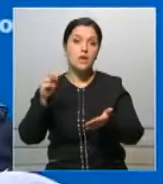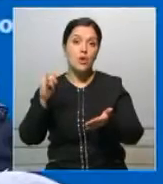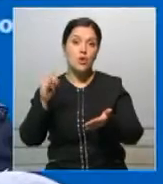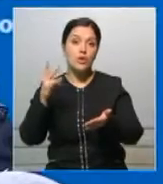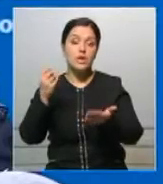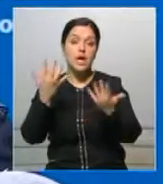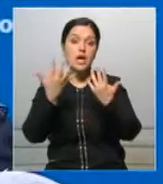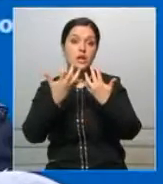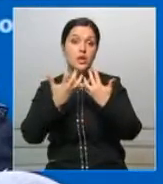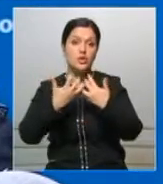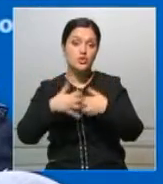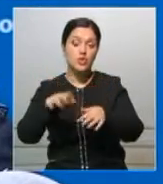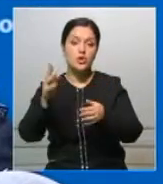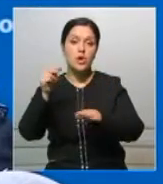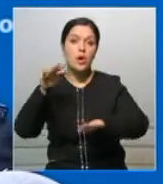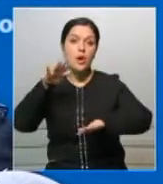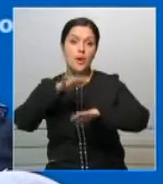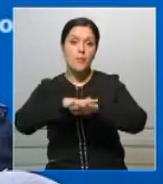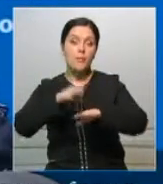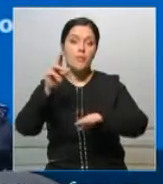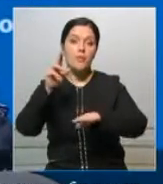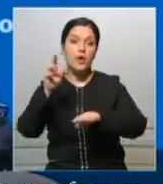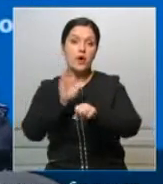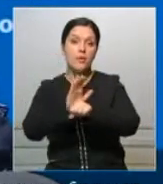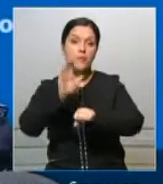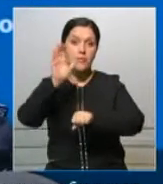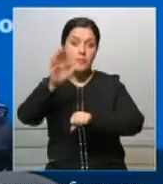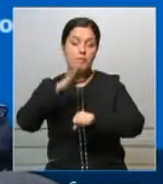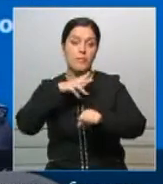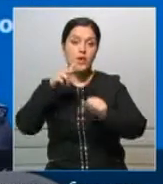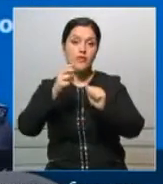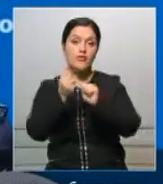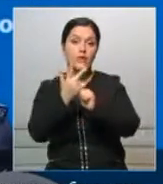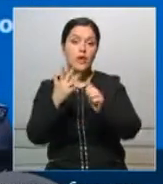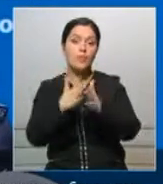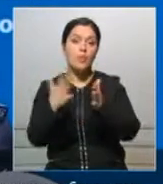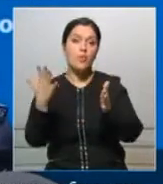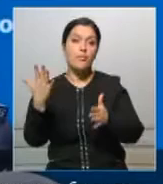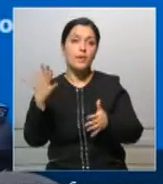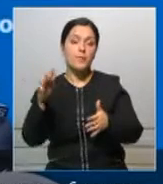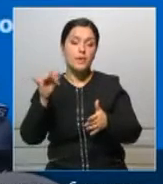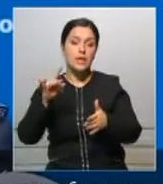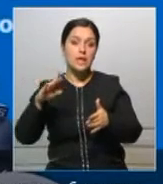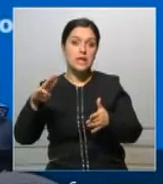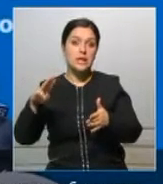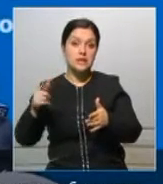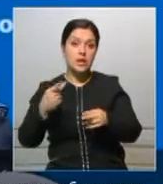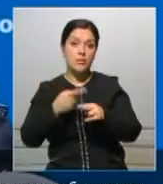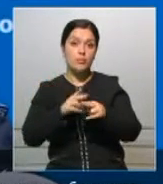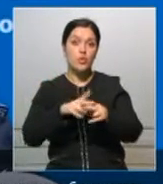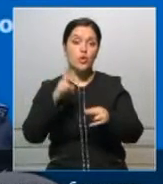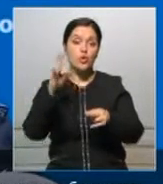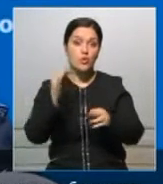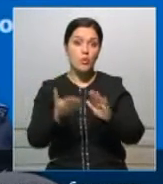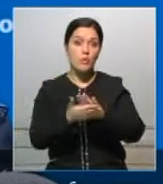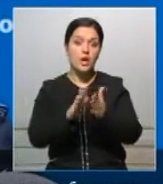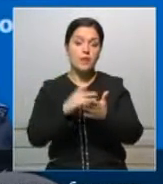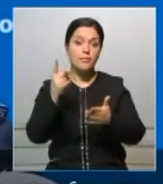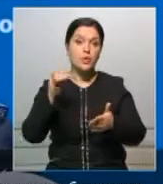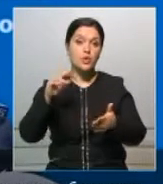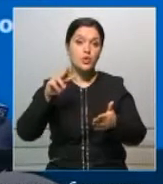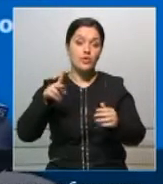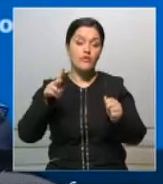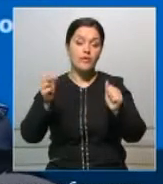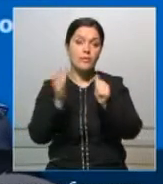расчетный счет АОСПК Каспий с 2013 года было перечислено более 5 млрд тенге, однако по состоянию на 1 июля